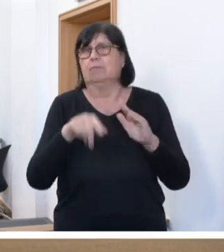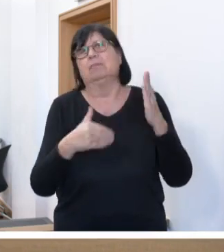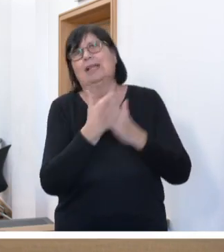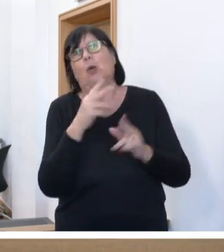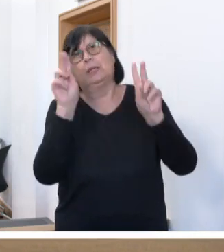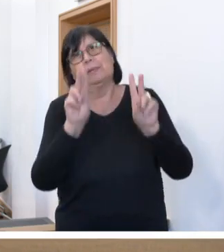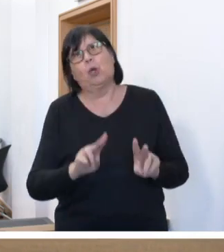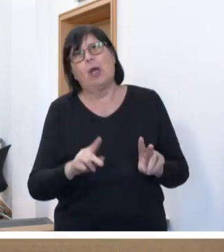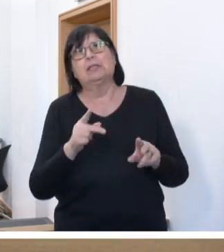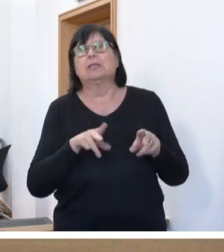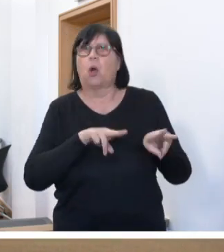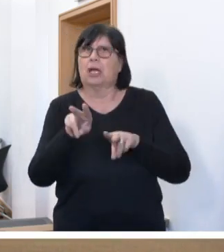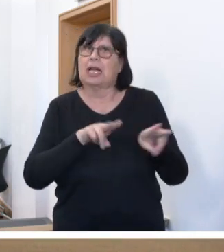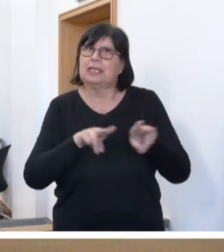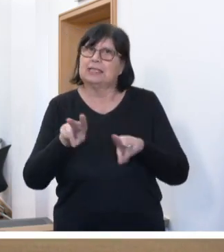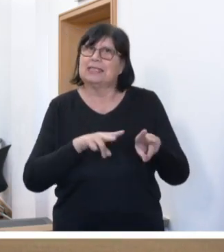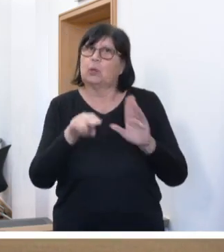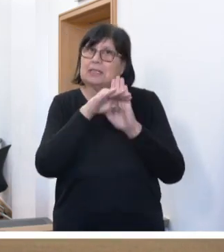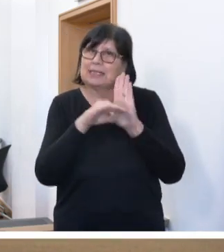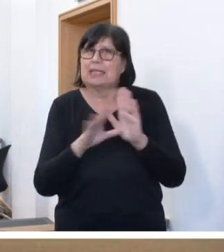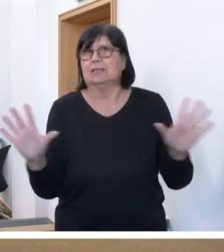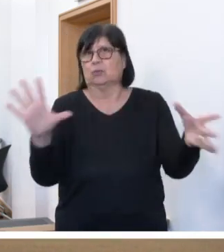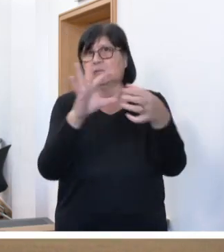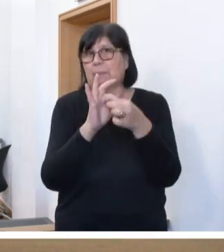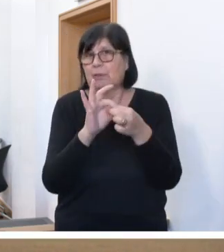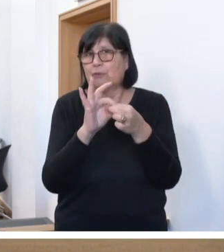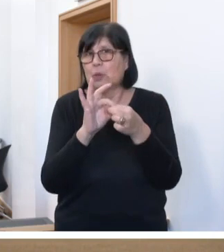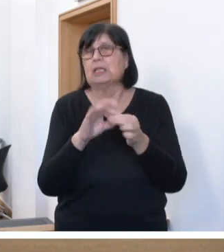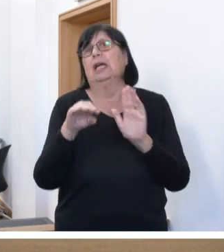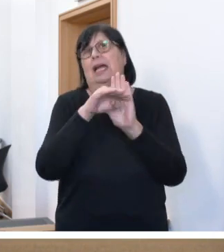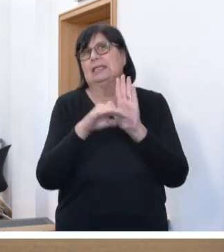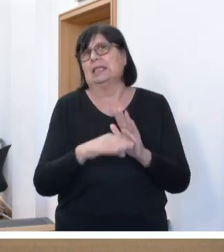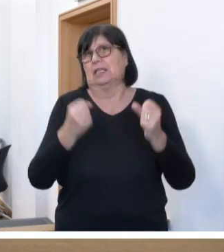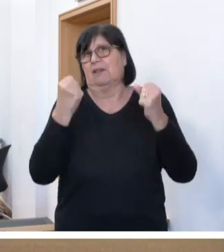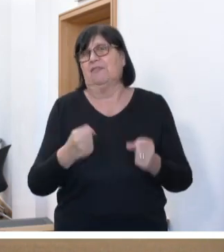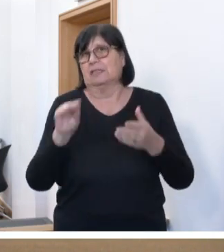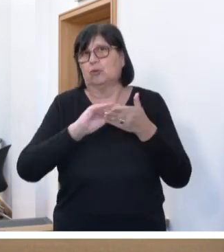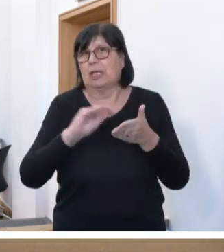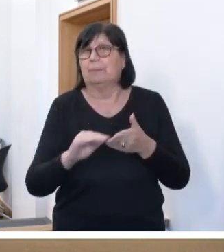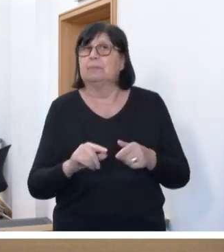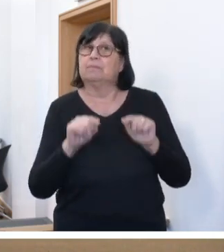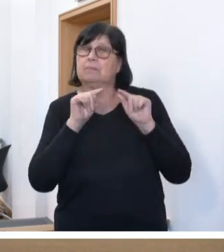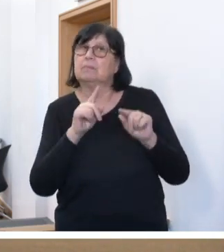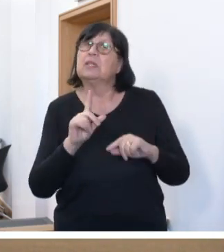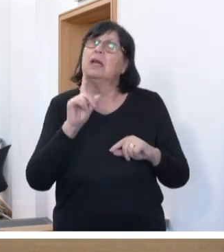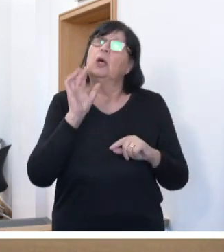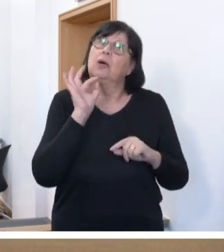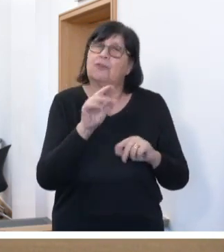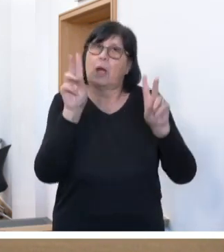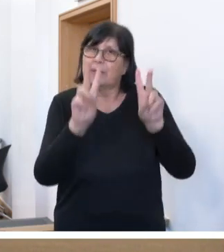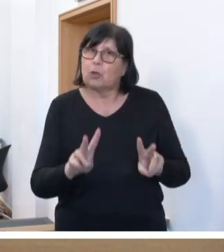Betreuungsorganisationsgesetz zusammengeführt und gesetzlich verankert. Hierbei wurden sowohl für die